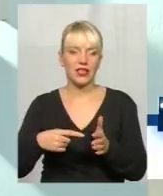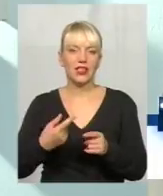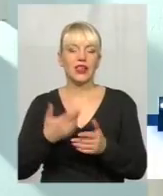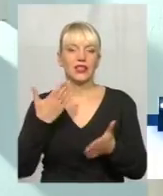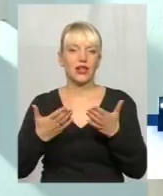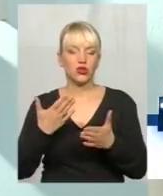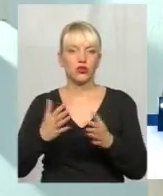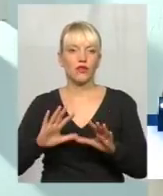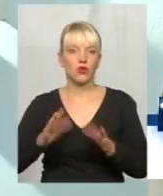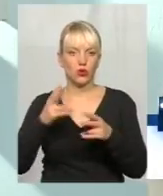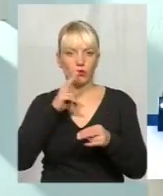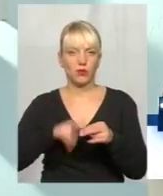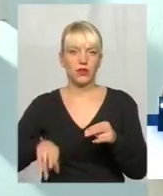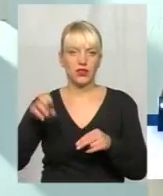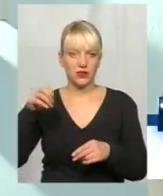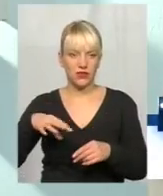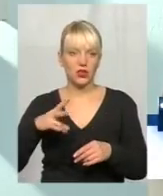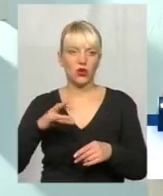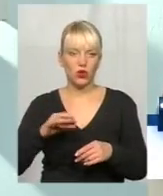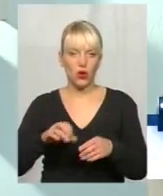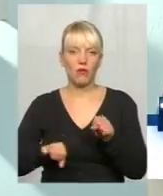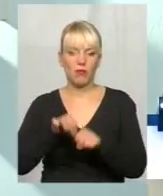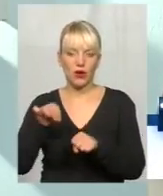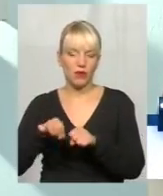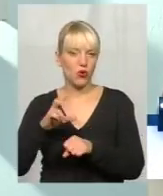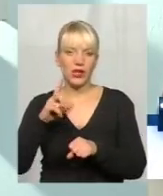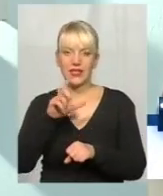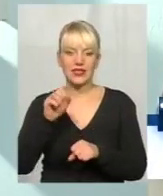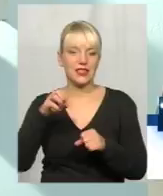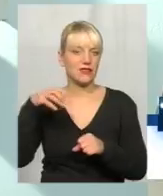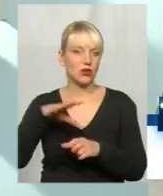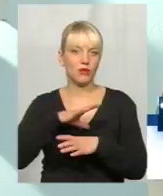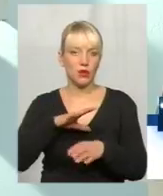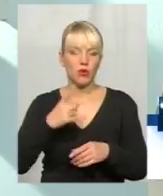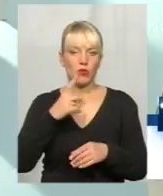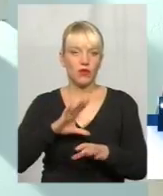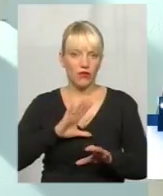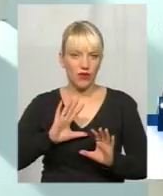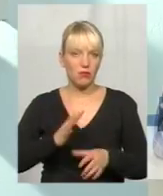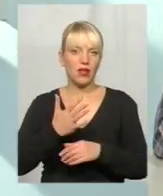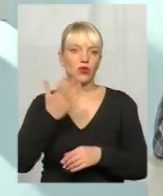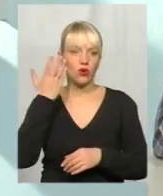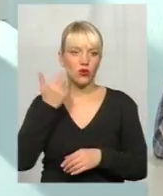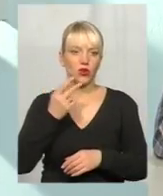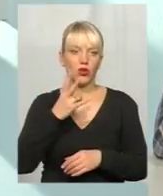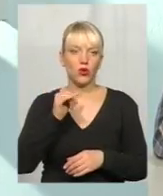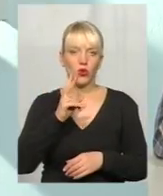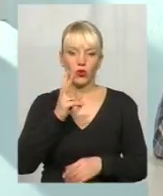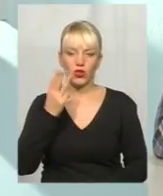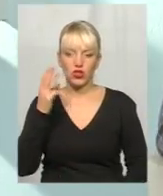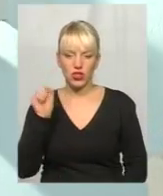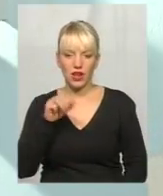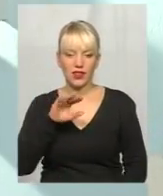того, якщо пропаде світло, але, власне, перебоїв зі світлом і не було в цих громадах. Був випадок, коли в селі Мукша-Китай-Городська